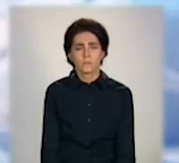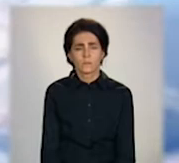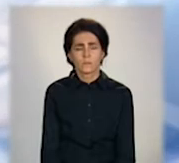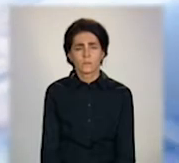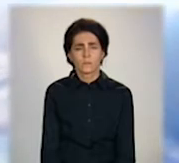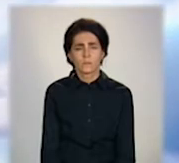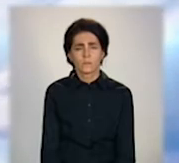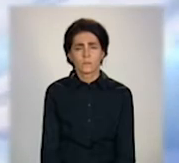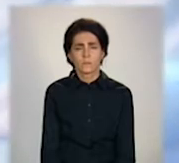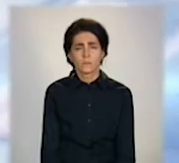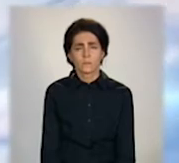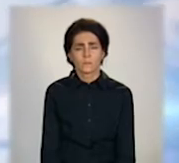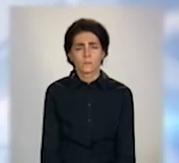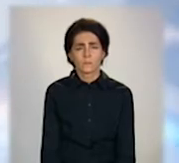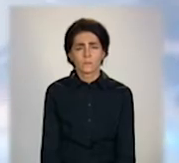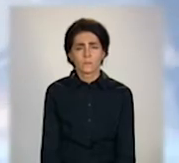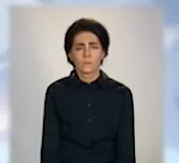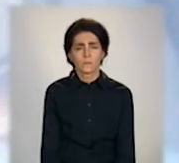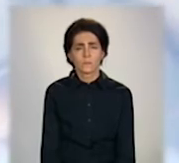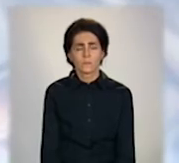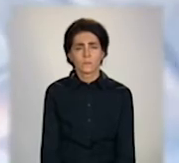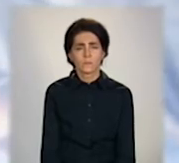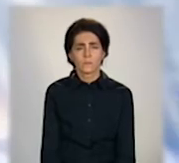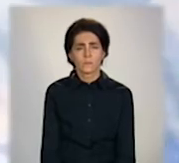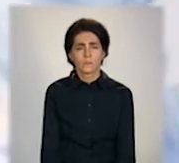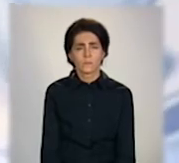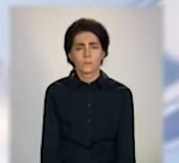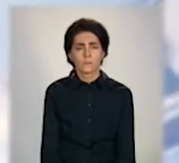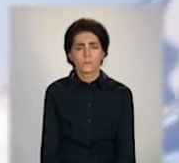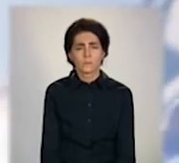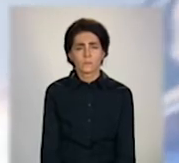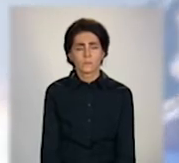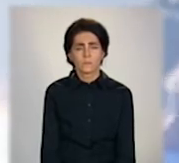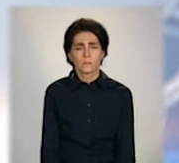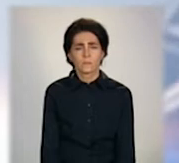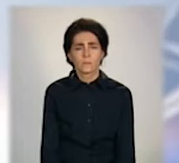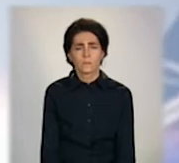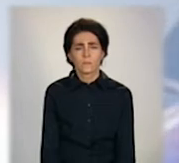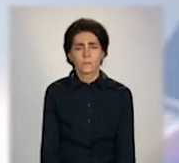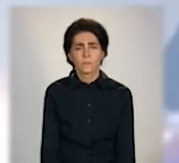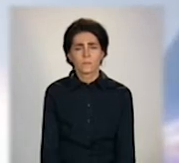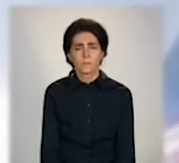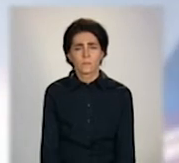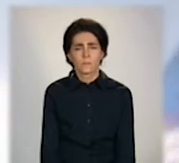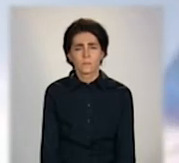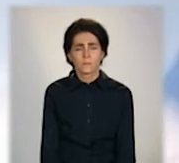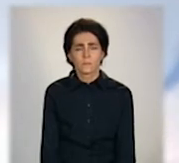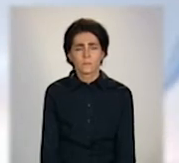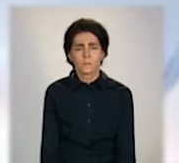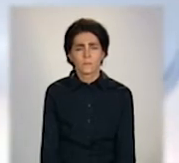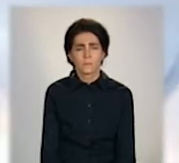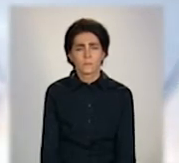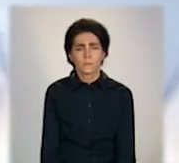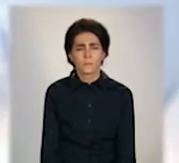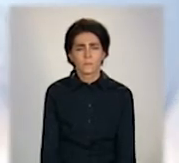договорів, що в 20-му році з серпня були рознесені сім мешканцям. Є договори, заключені з мешканцями цього будинку.